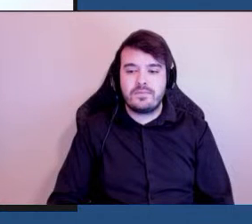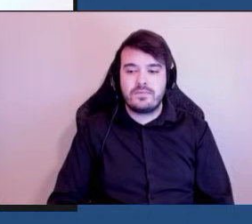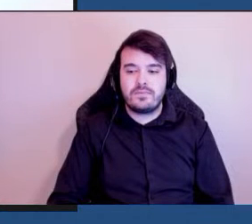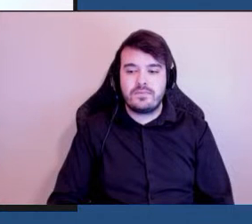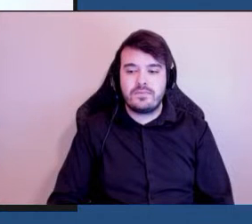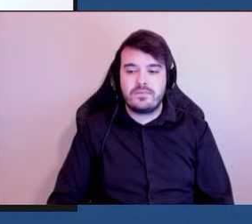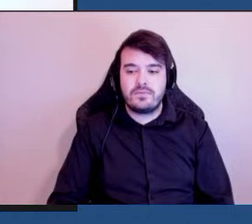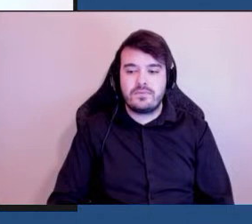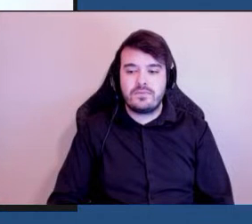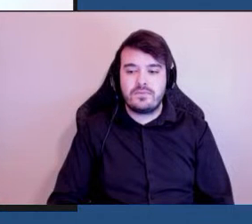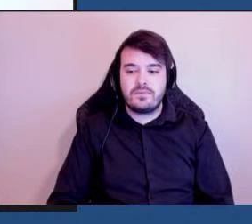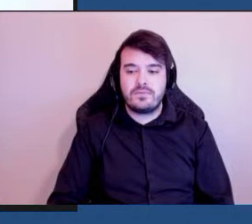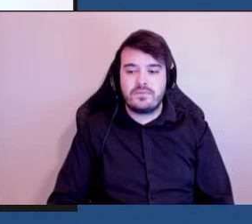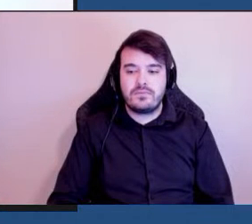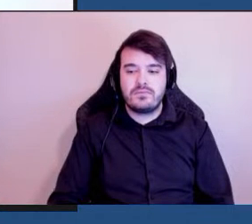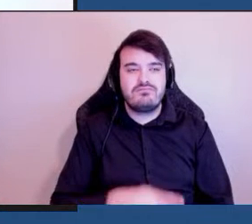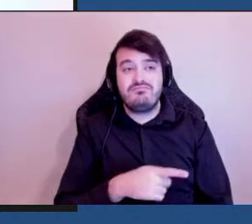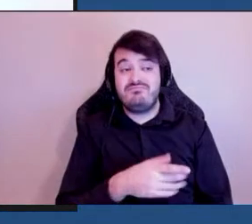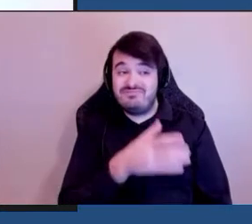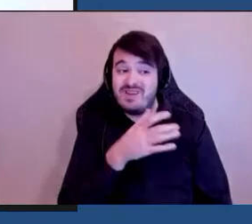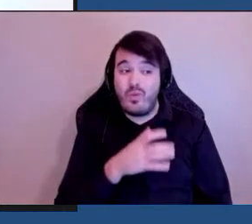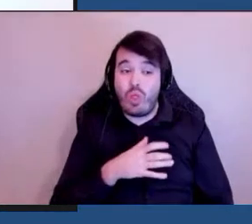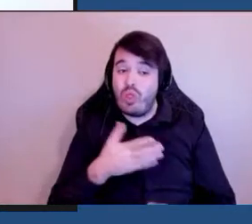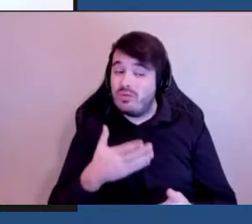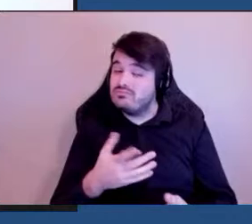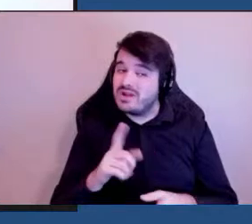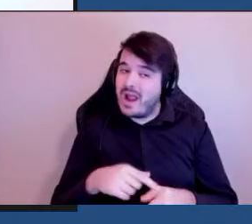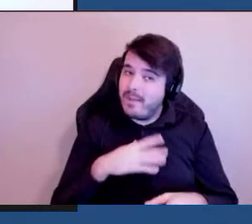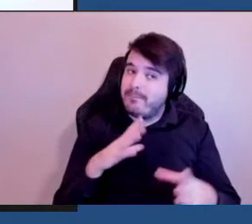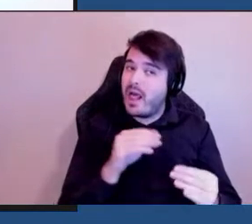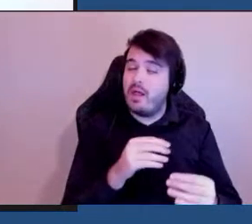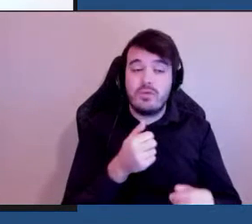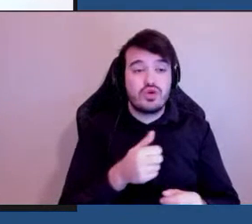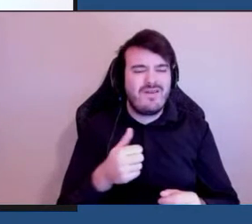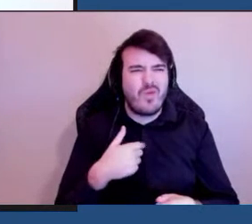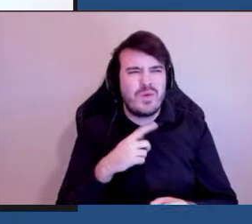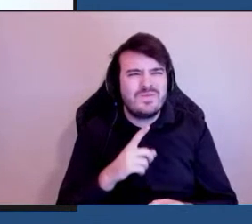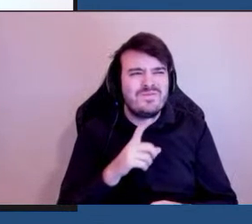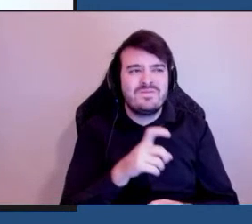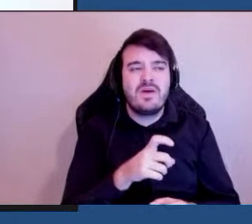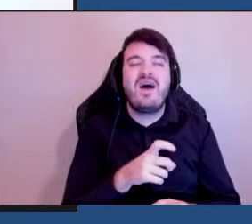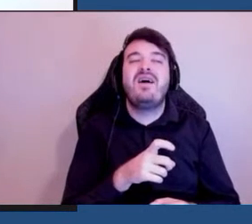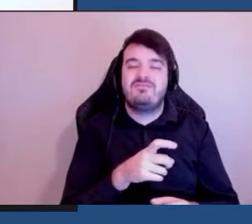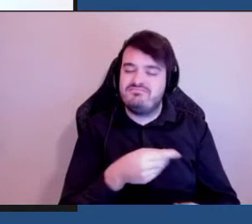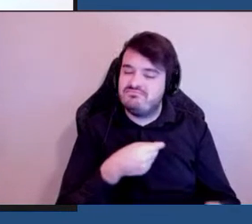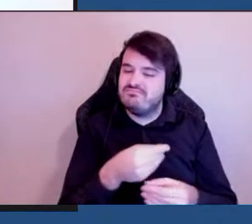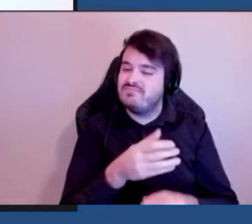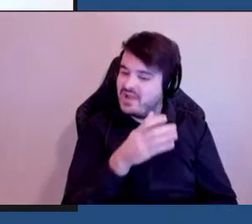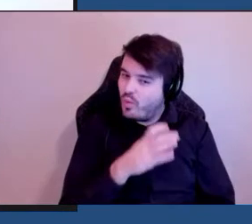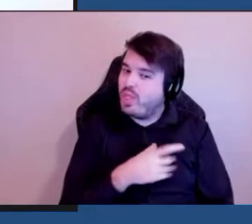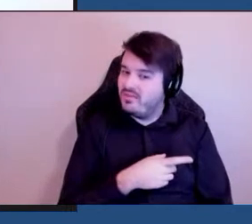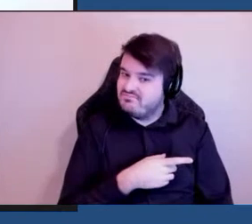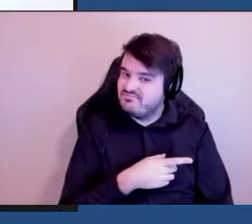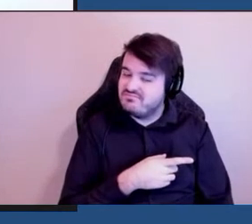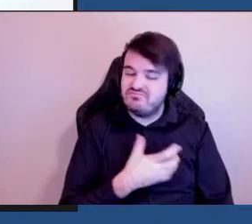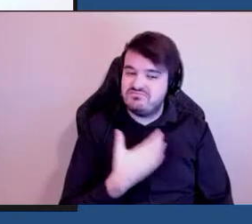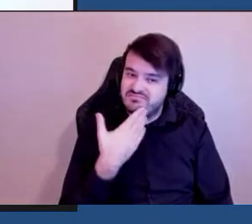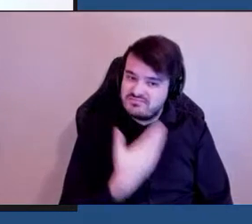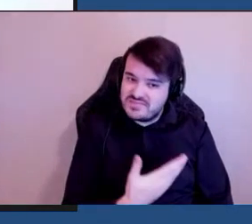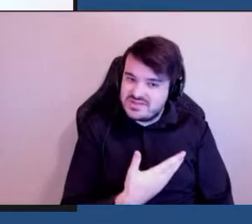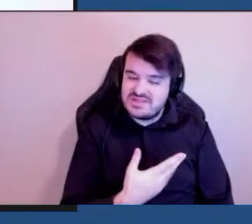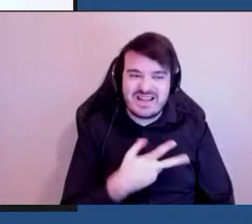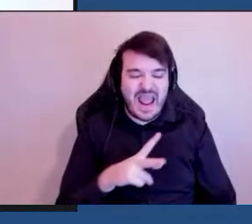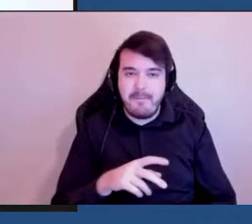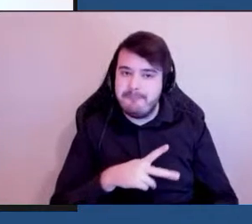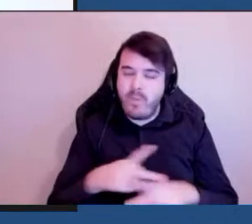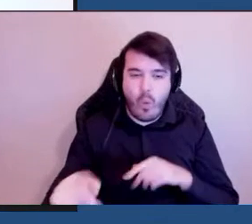ils nous écoutent et chaque fois que je soulève une question on m'écoute. Par exemple